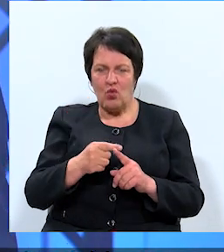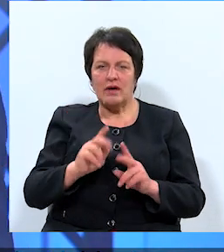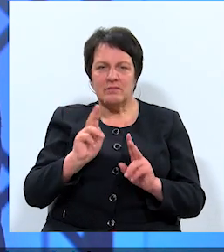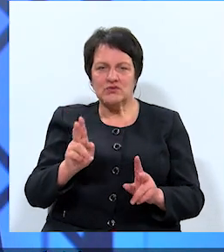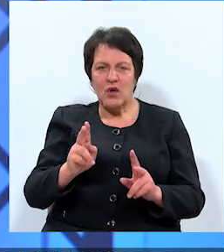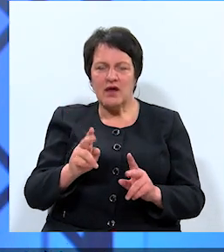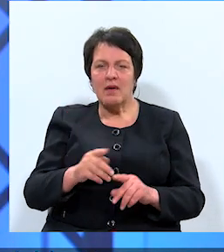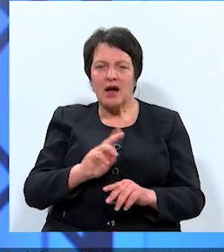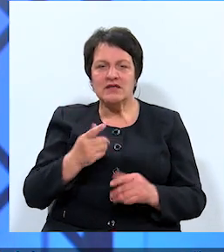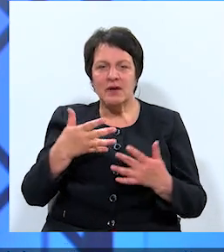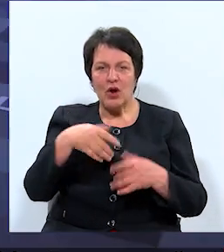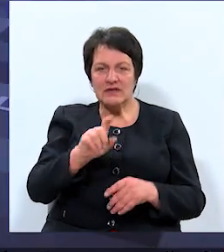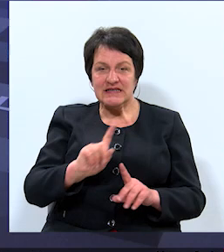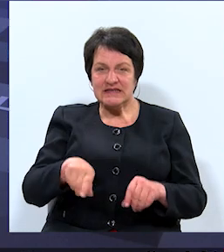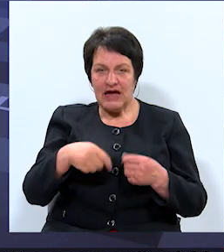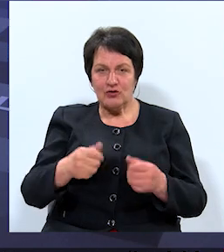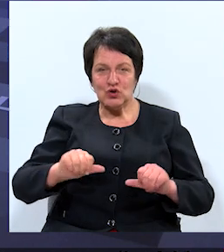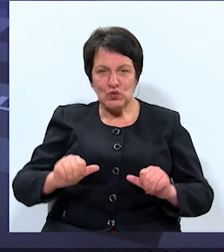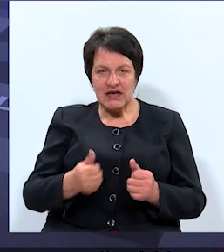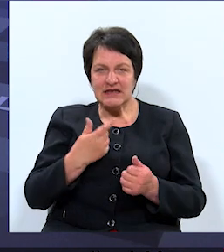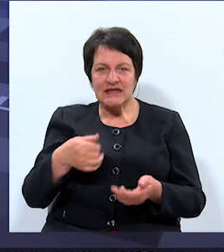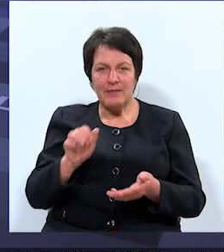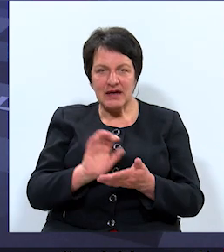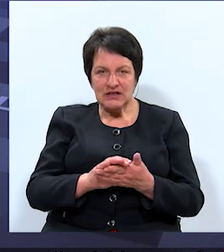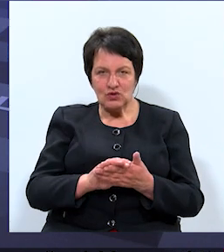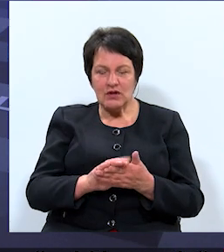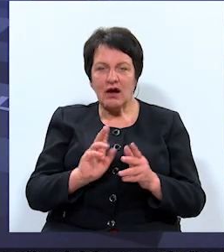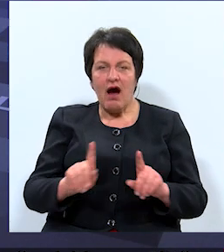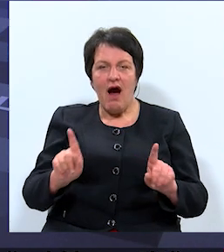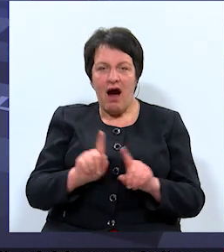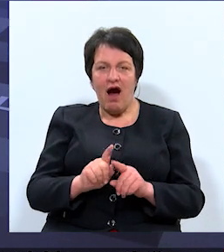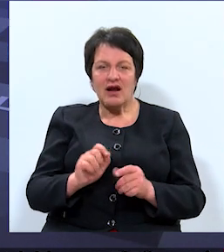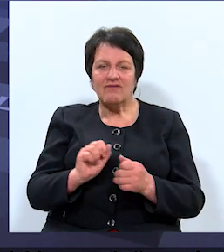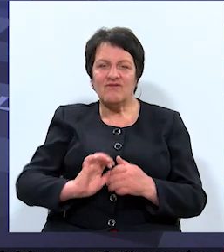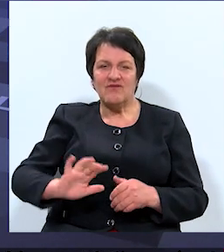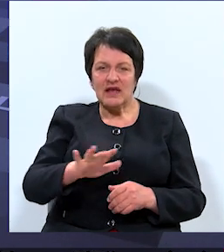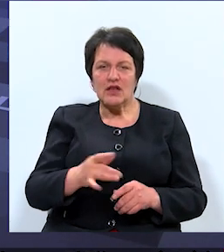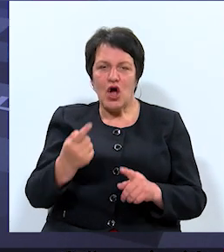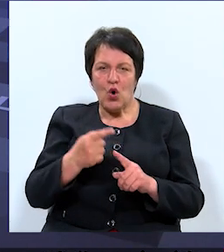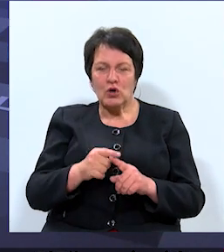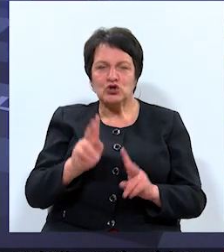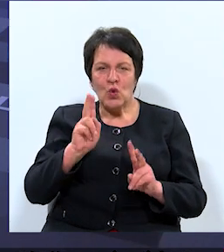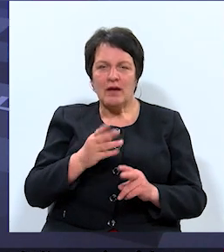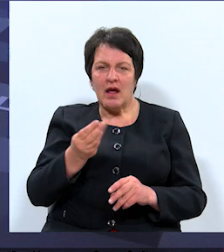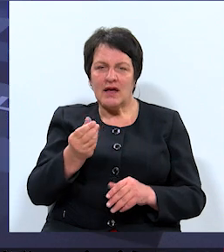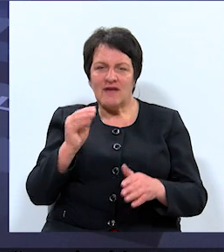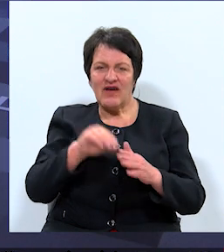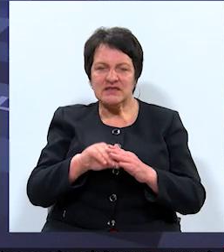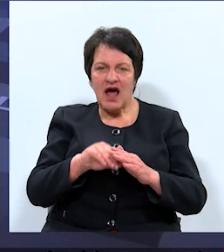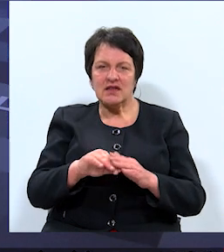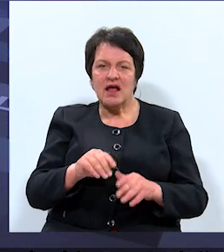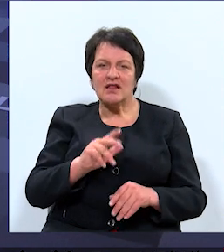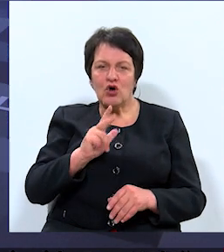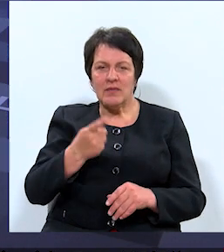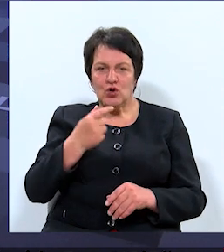solījumiem, kādas politiķi ir snieguši jau uzreiz iepazīstoties, kā arī vide un solījumi investēt Daugavpilī no